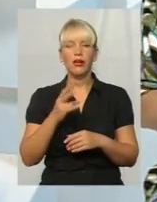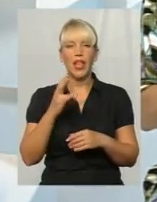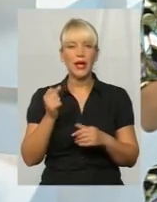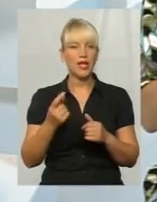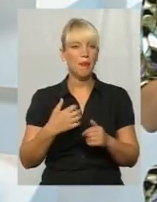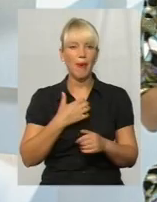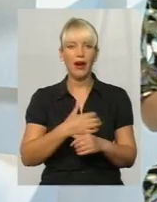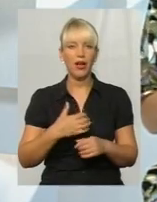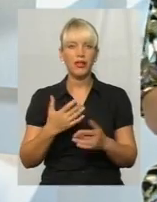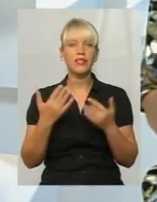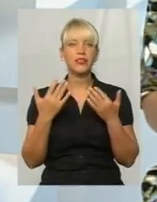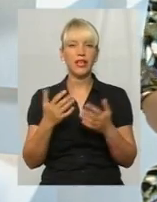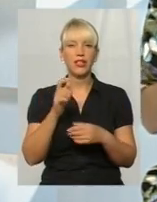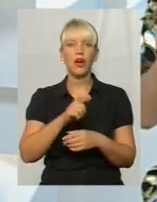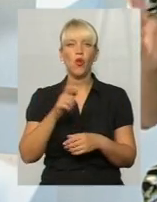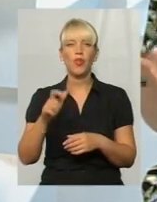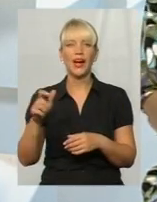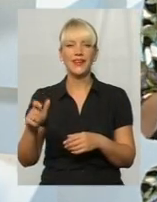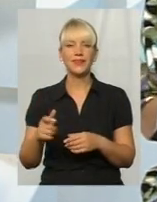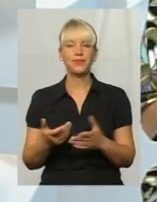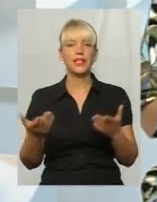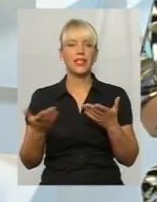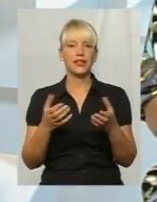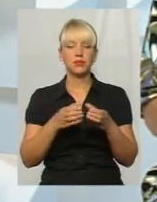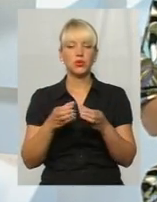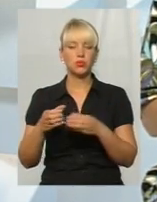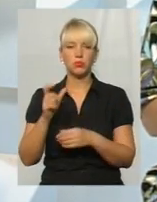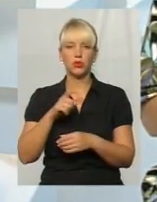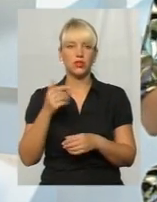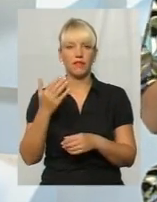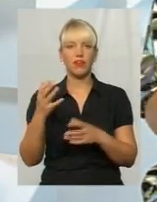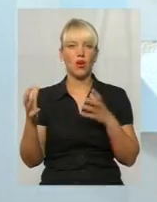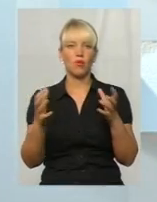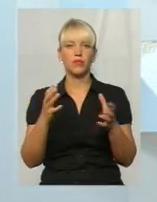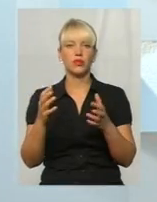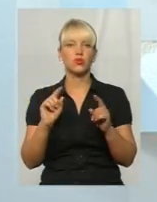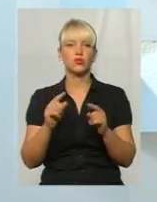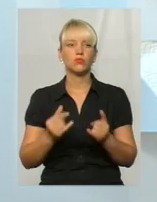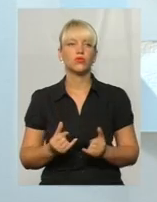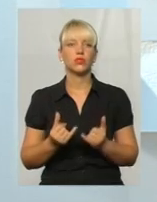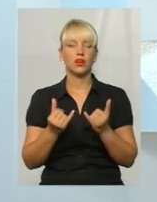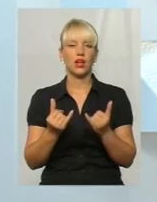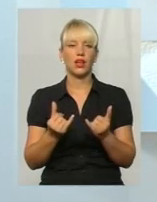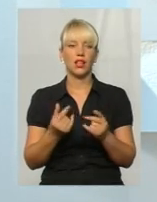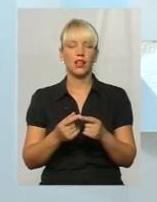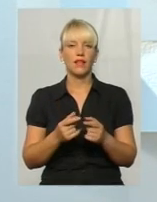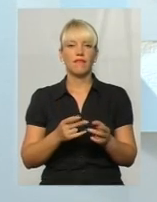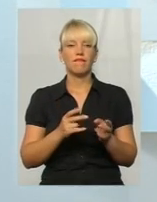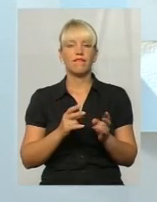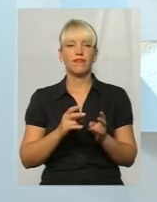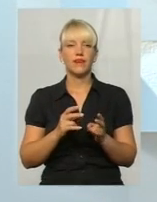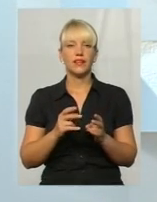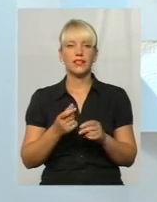насамперед, скільки людей, якими групами людей ви опікуєтеся? Чому для найвразливих